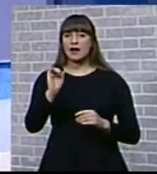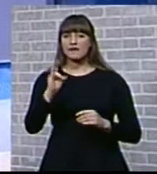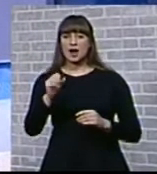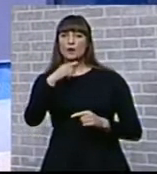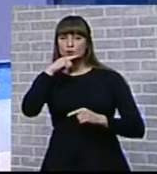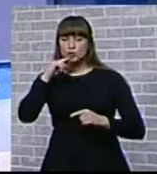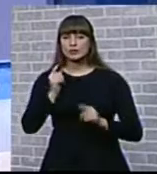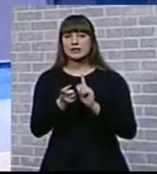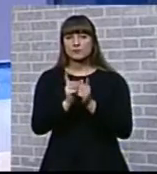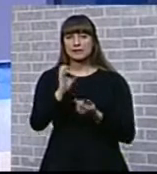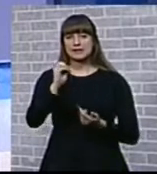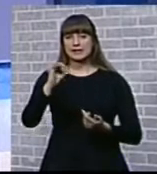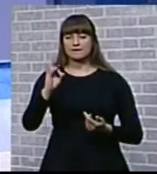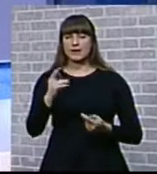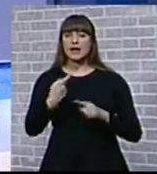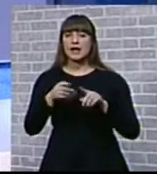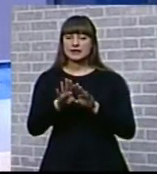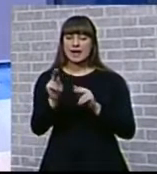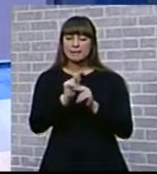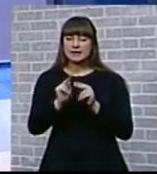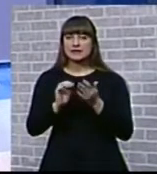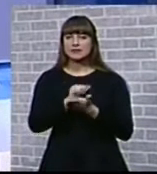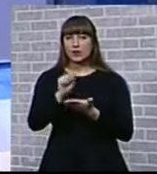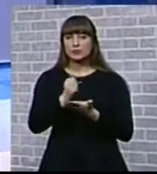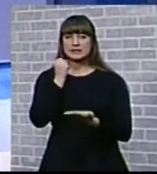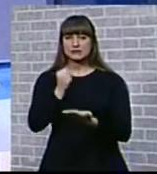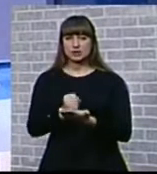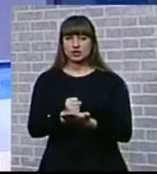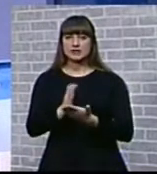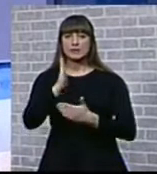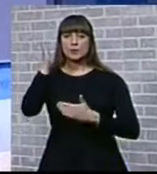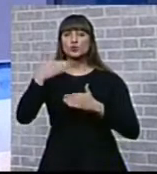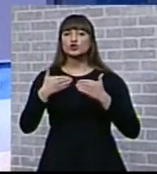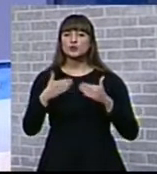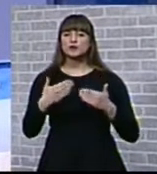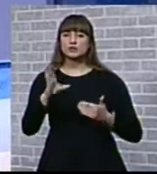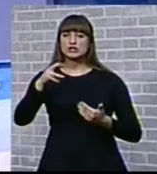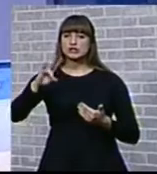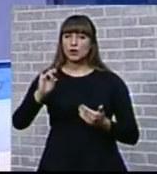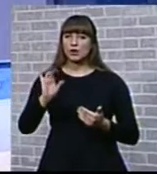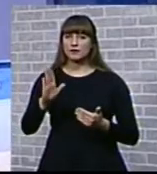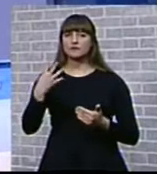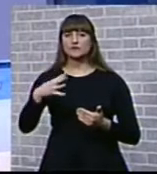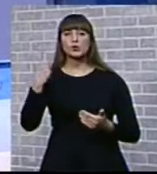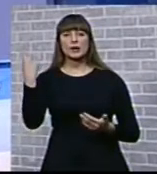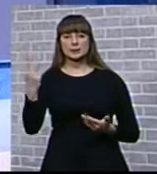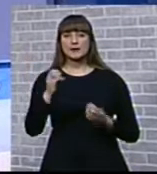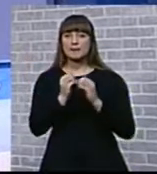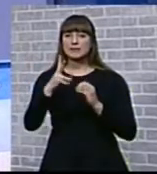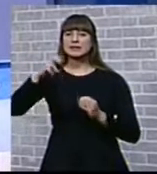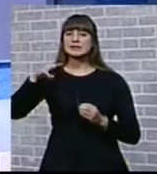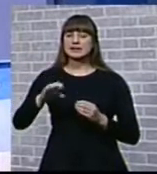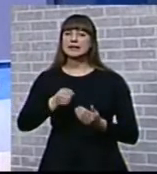русский вместо еврей. Так подделывал документы с печатями будущий выпускник Строгановки, а в 41-м 15